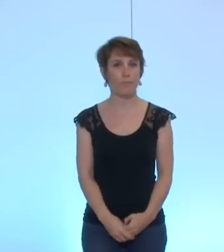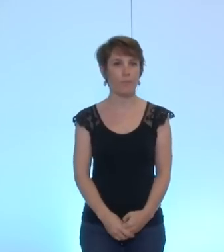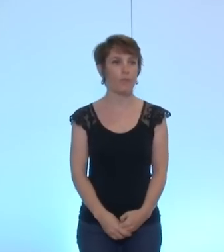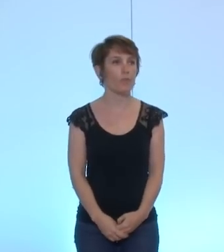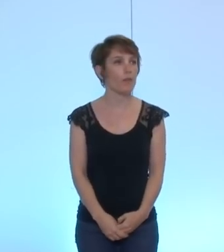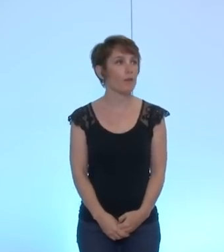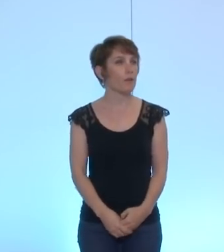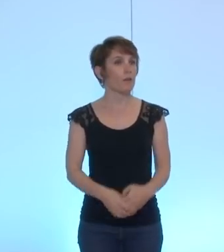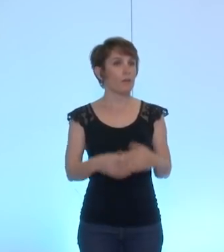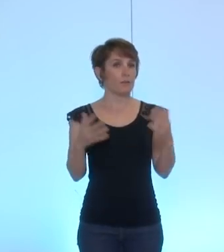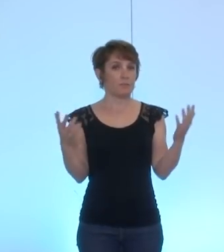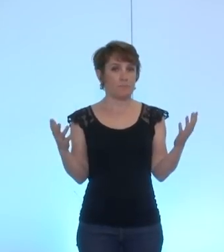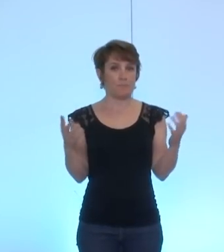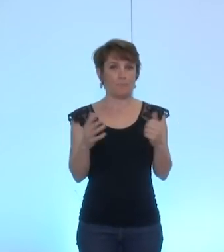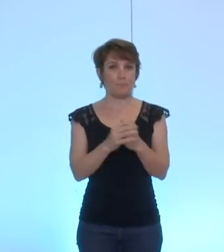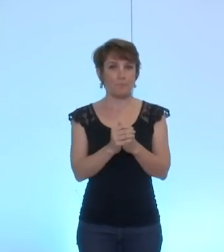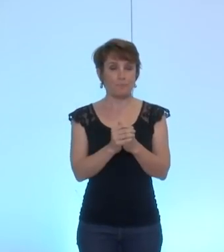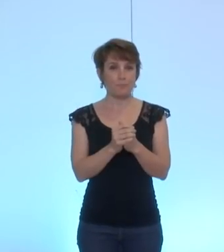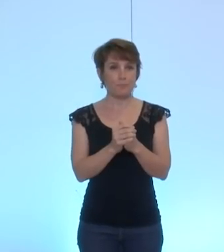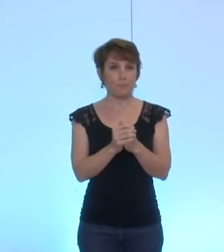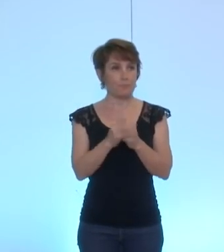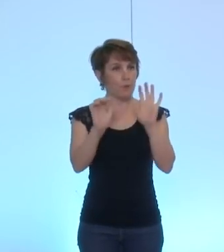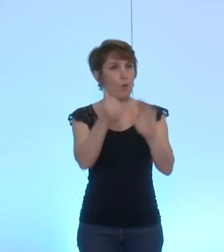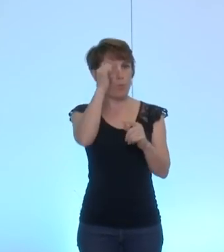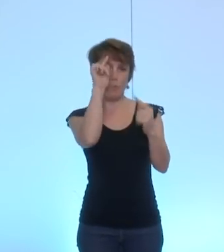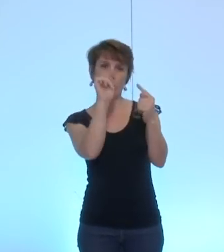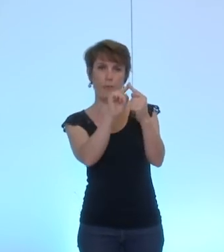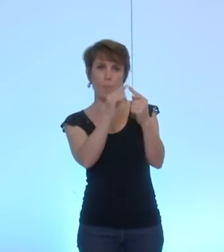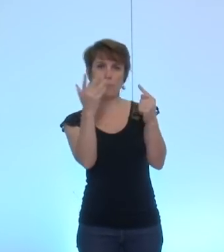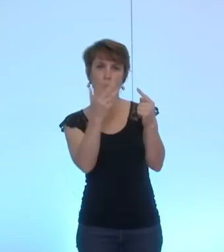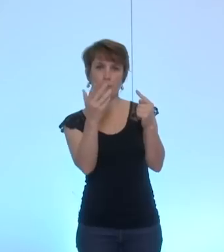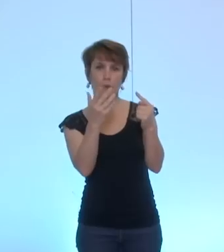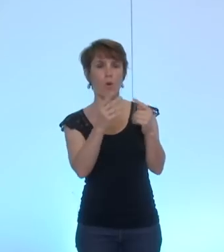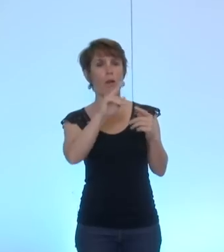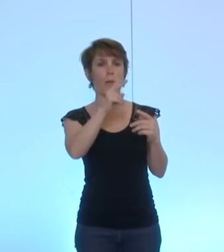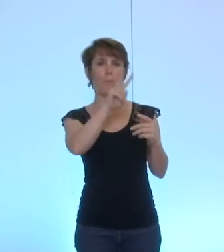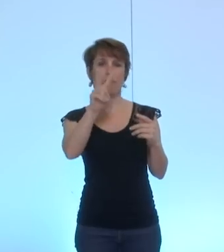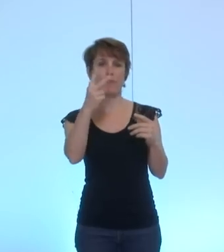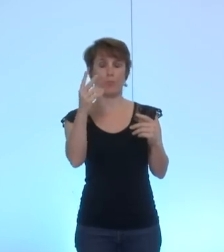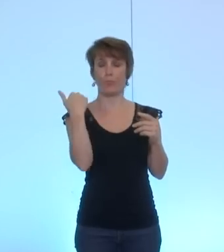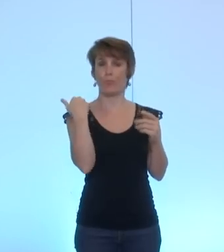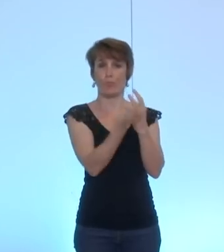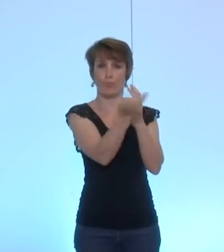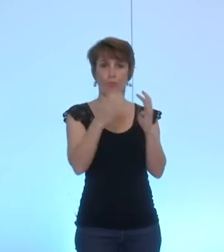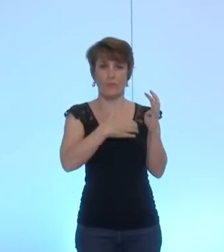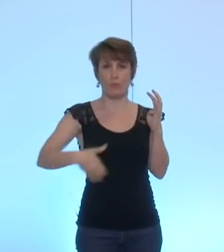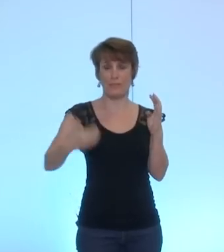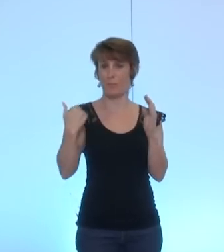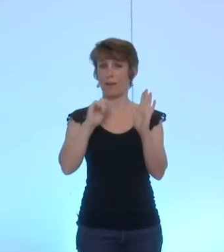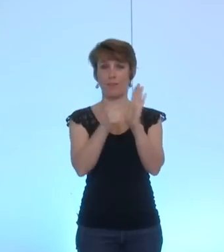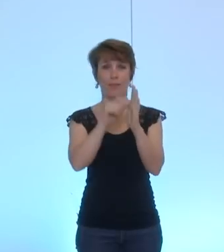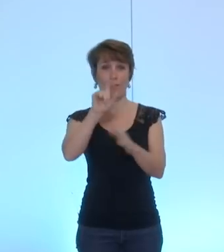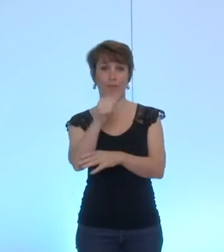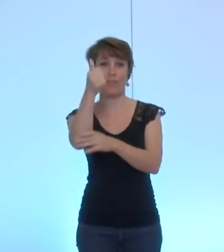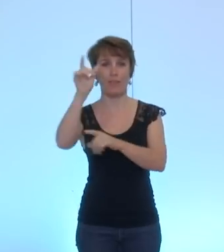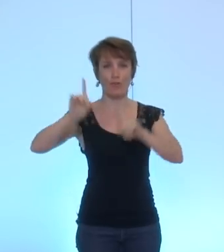Comme premier point, y l'adoption du procès verbal du conseil municipal du 21 juillet,